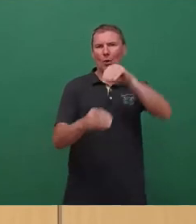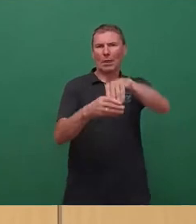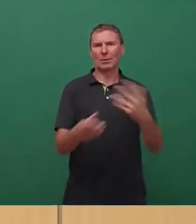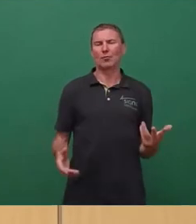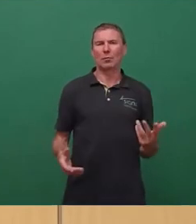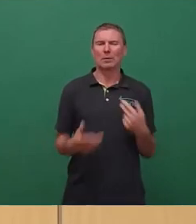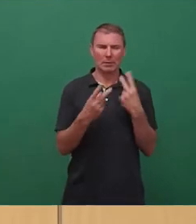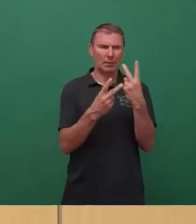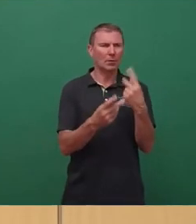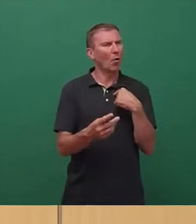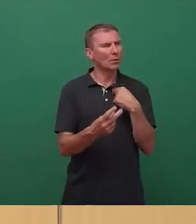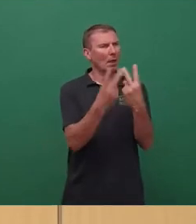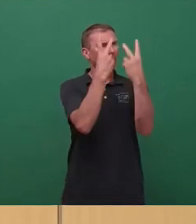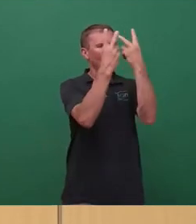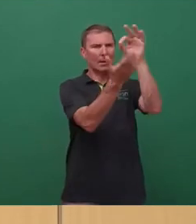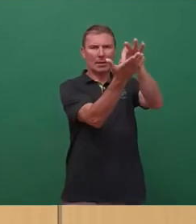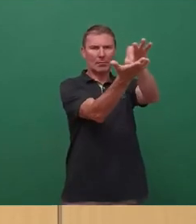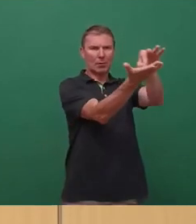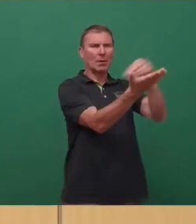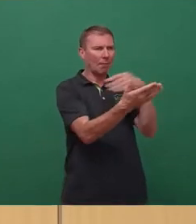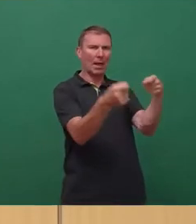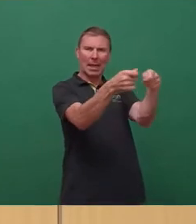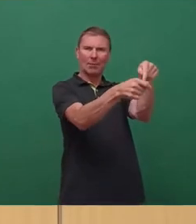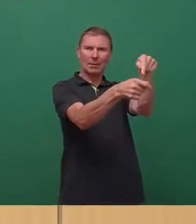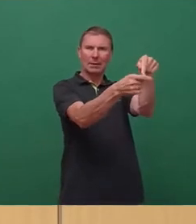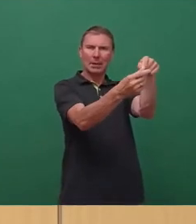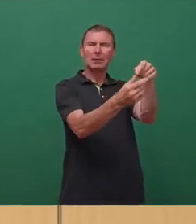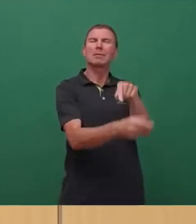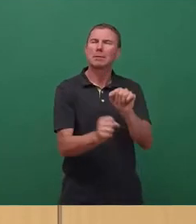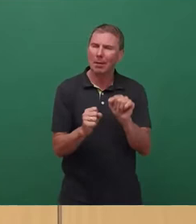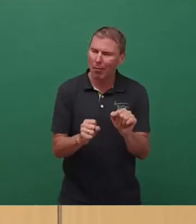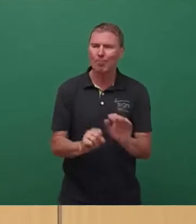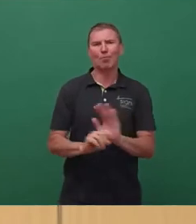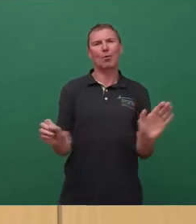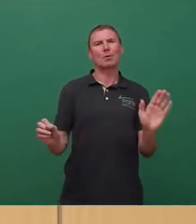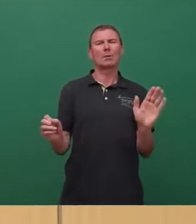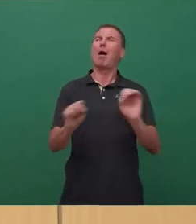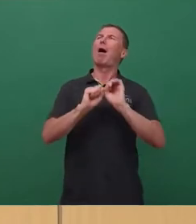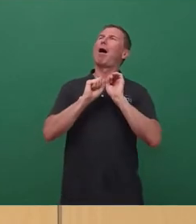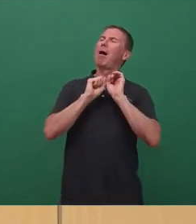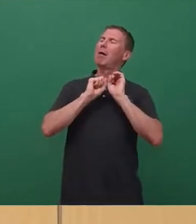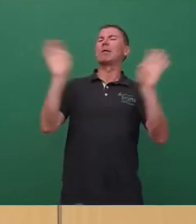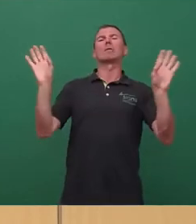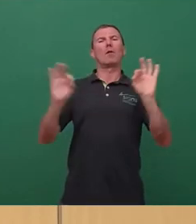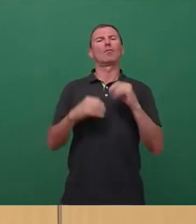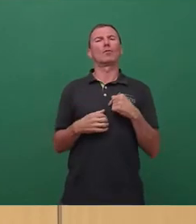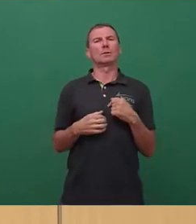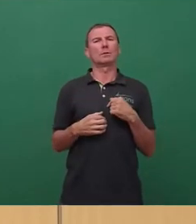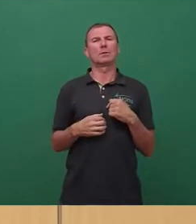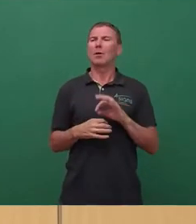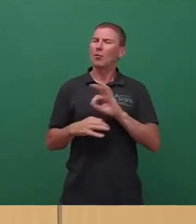Leuchttürme dort weiter zu investieren. Das ist jetzt möglich, deswegen ganz klar eine gute Sache,